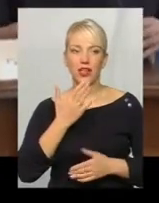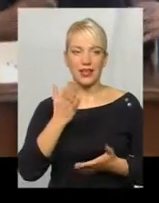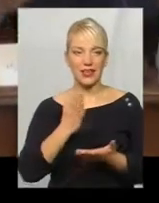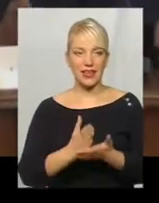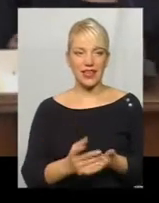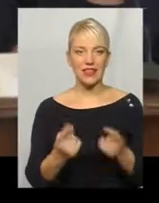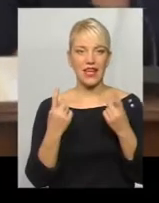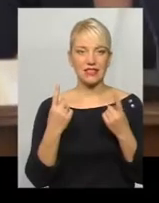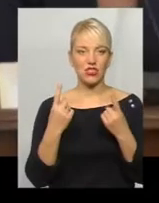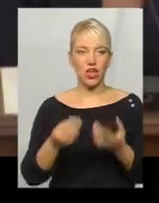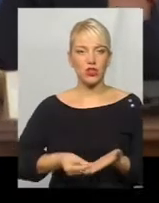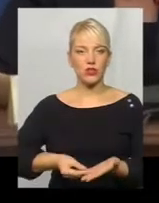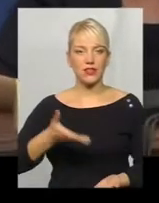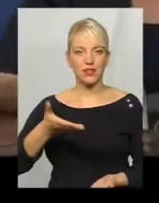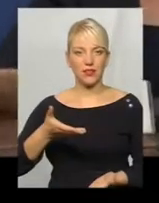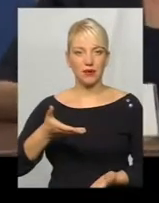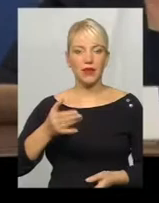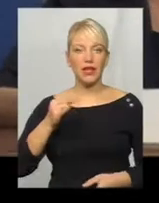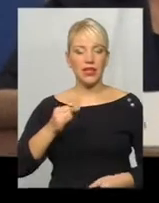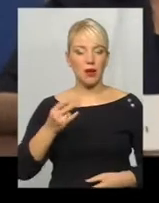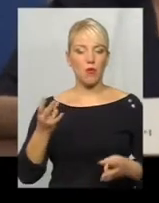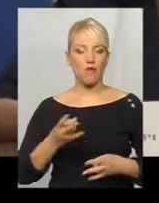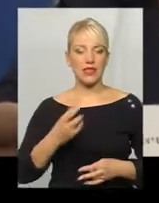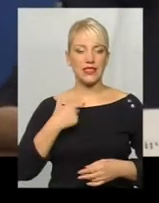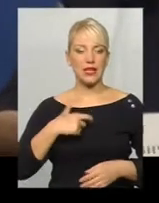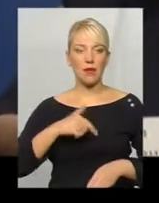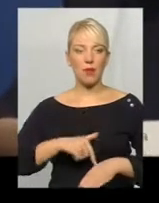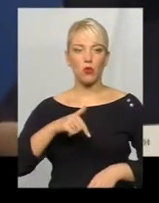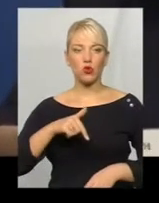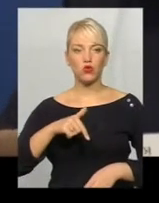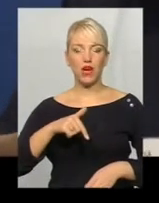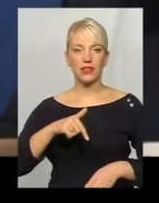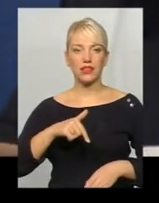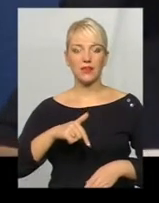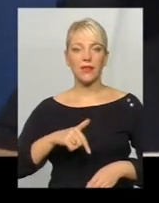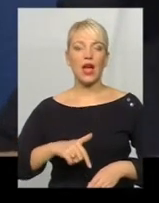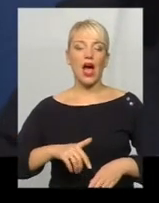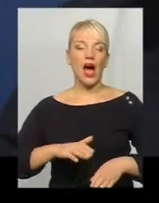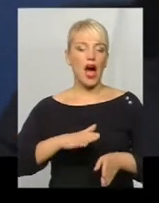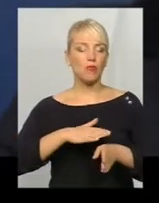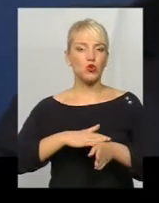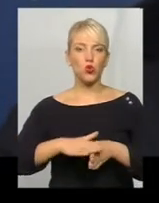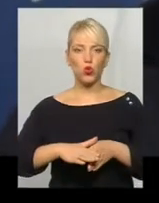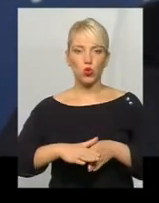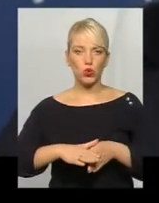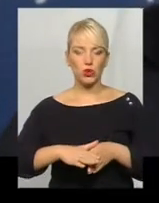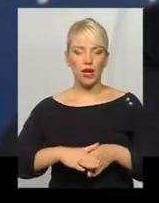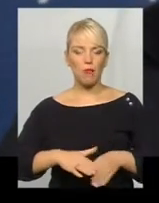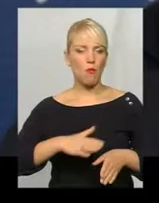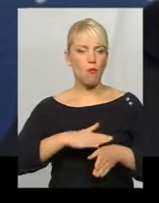надзвичайно цінним і повинен себе почувати абсолютно повноправною